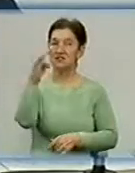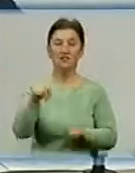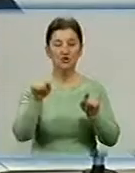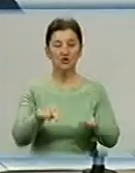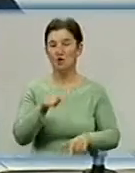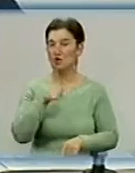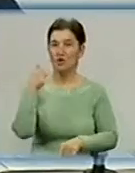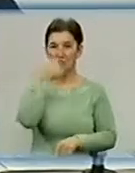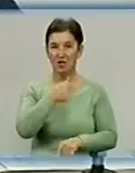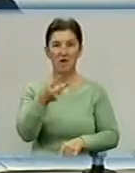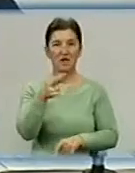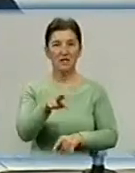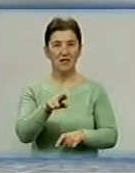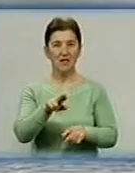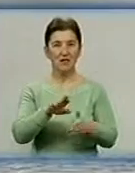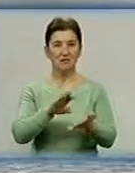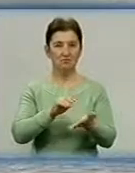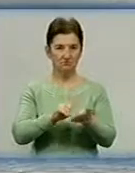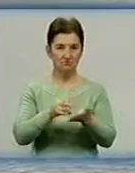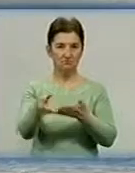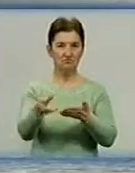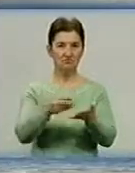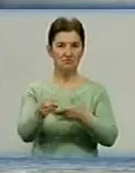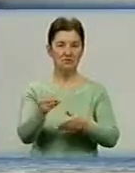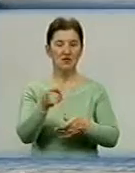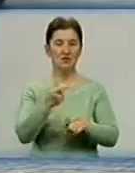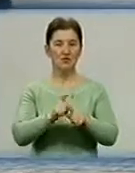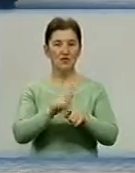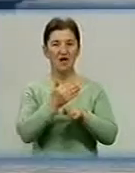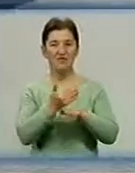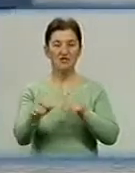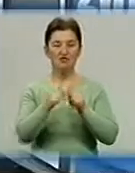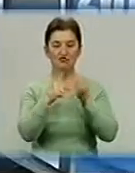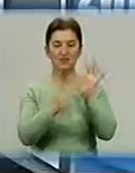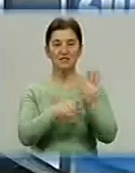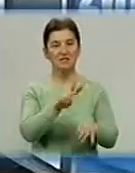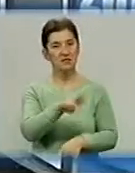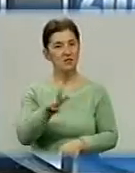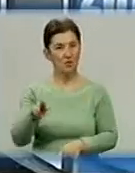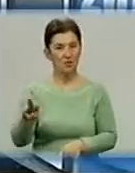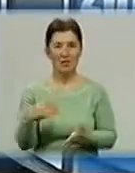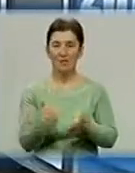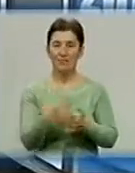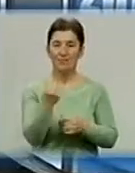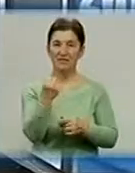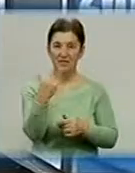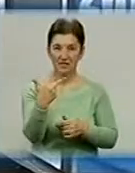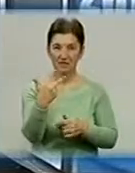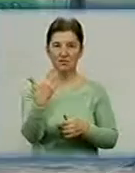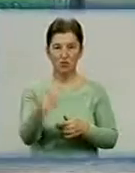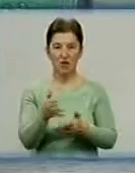із держбюджету для покриття витрат на перевезення пільговиків виділено майже 16 мільйонів гривень, із них близько 13-ти уже